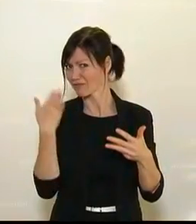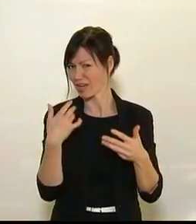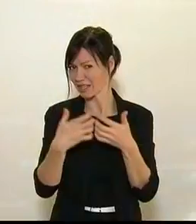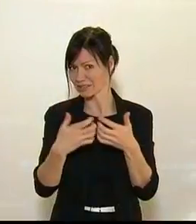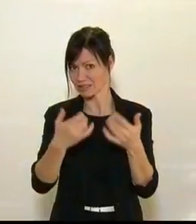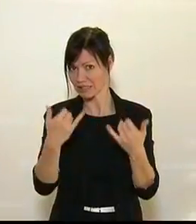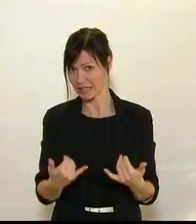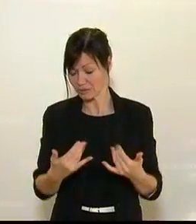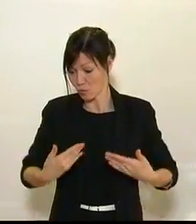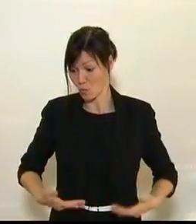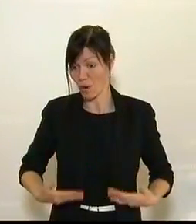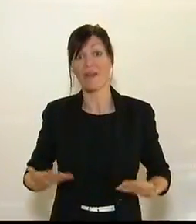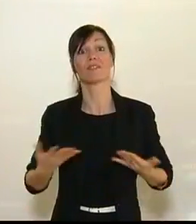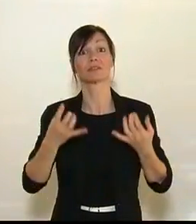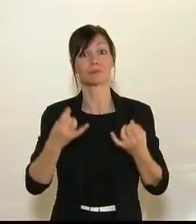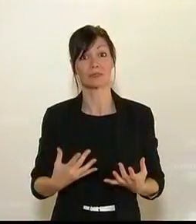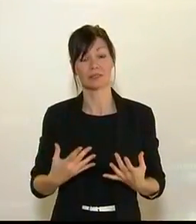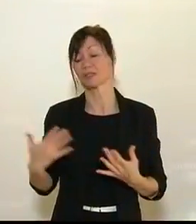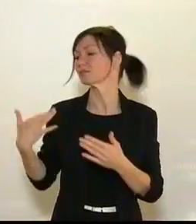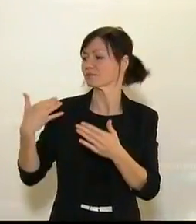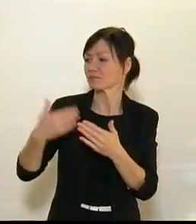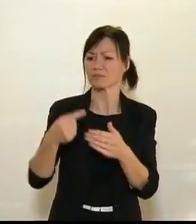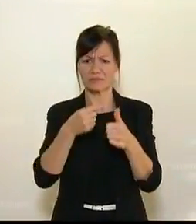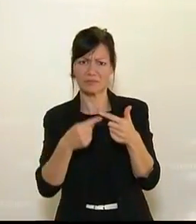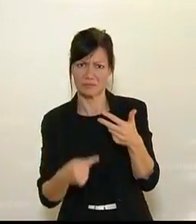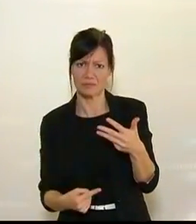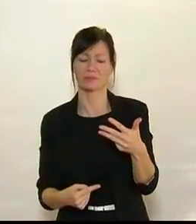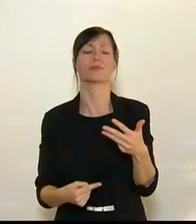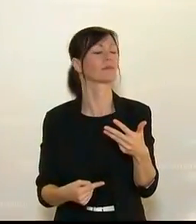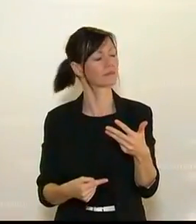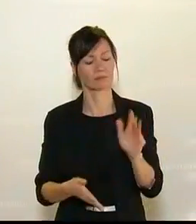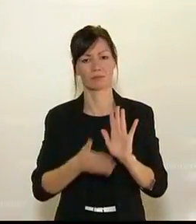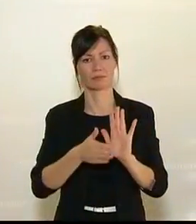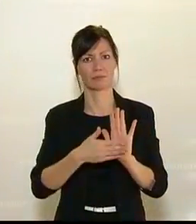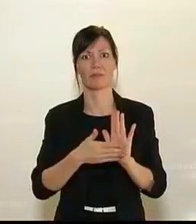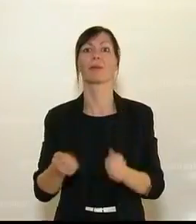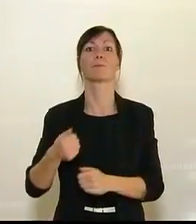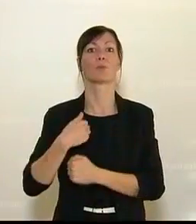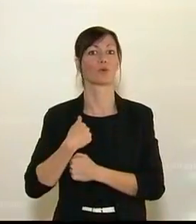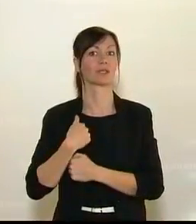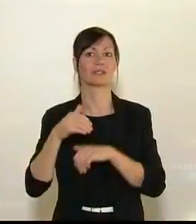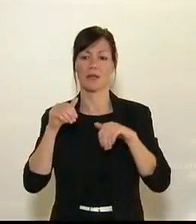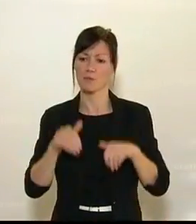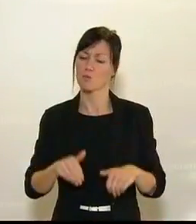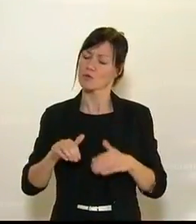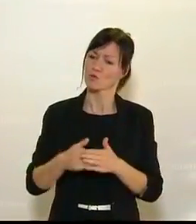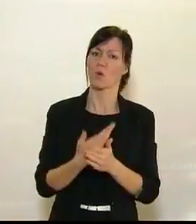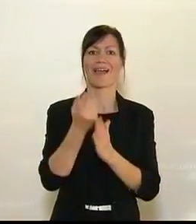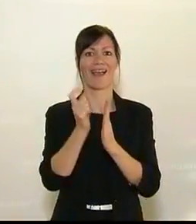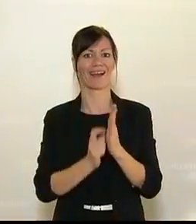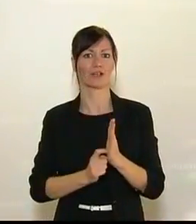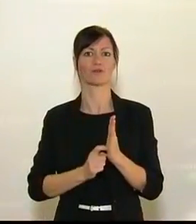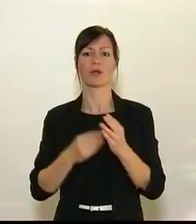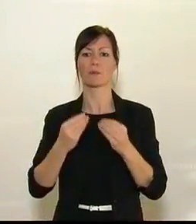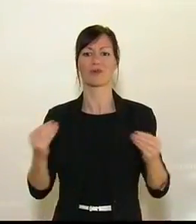und Geschehnisse im heurigen Jahr zeigen ganz deutlich, das Bundesheer muss an die neuen Herausforderungen